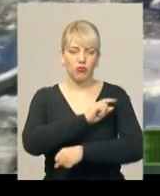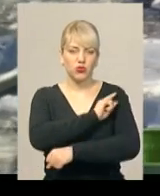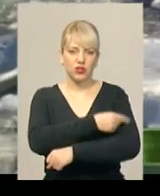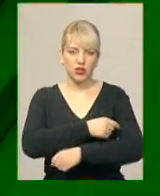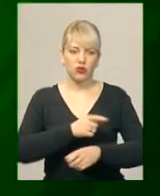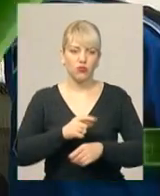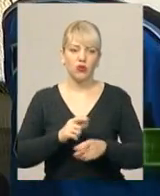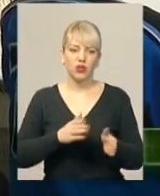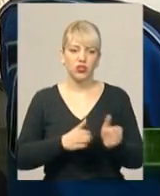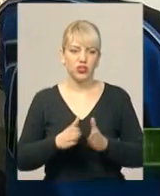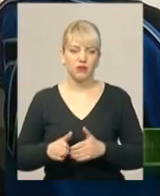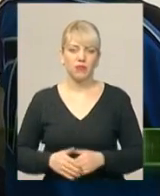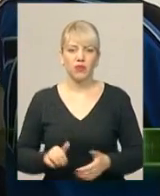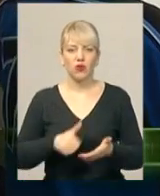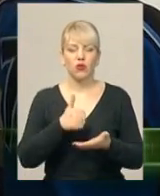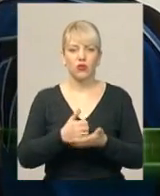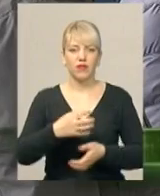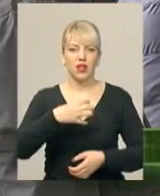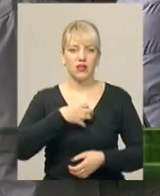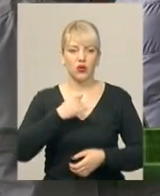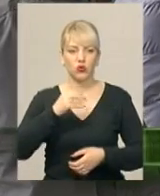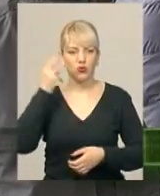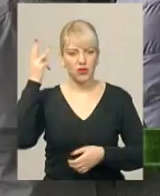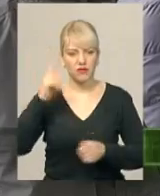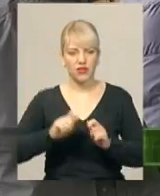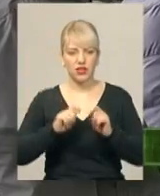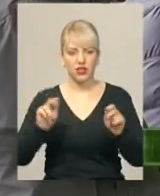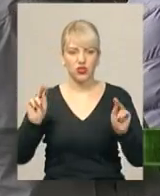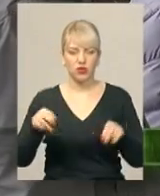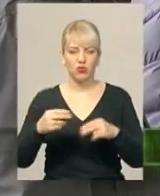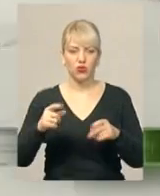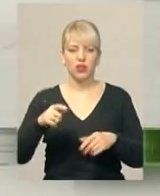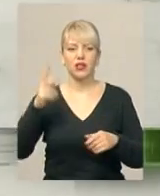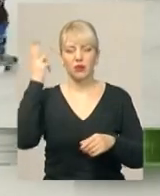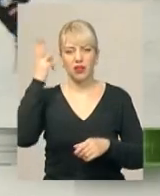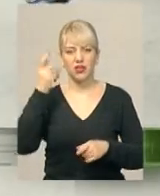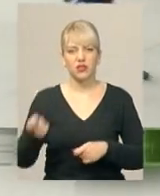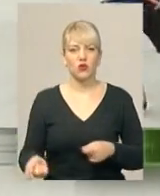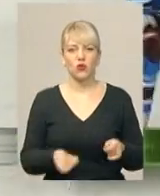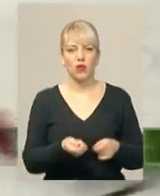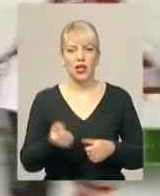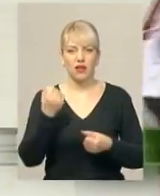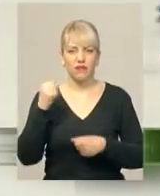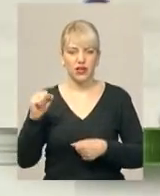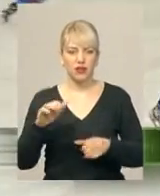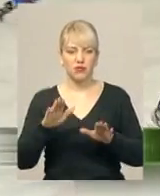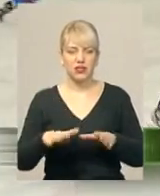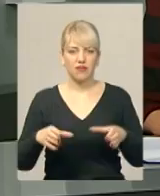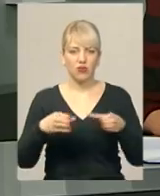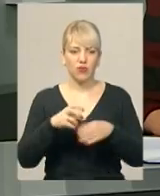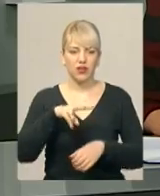режимі. Головна нагорода у хмельничан. Відкритий чемпіонат Хмельницького з хокею виграла місцева команда «Легіон».